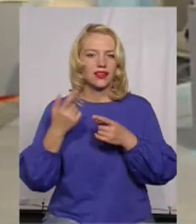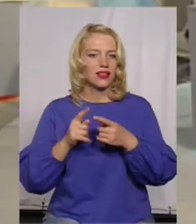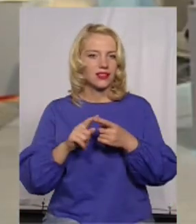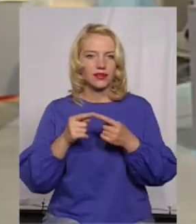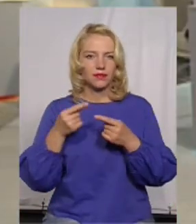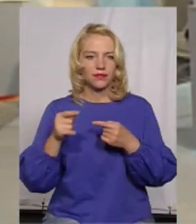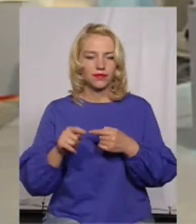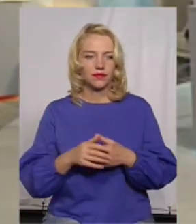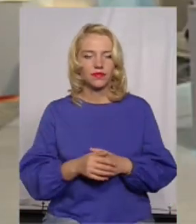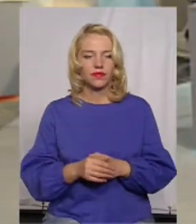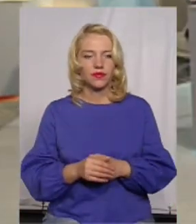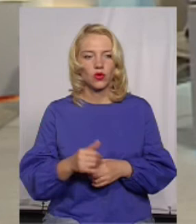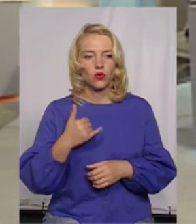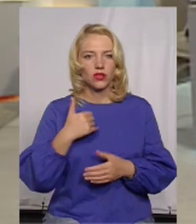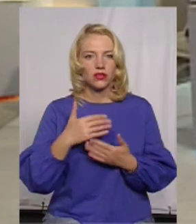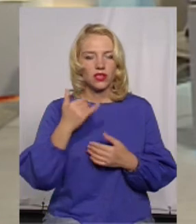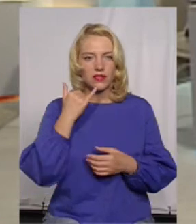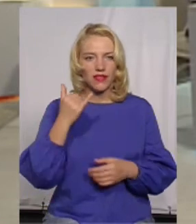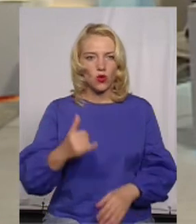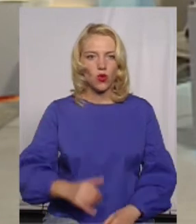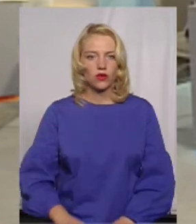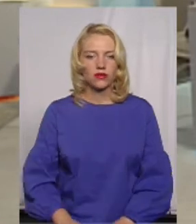Так. У нас є дзвінок. Так.